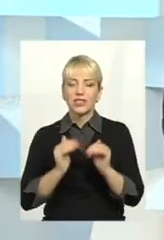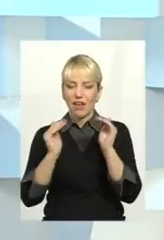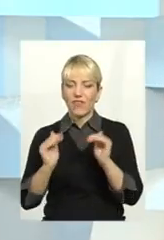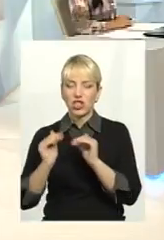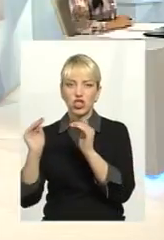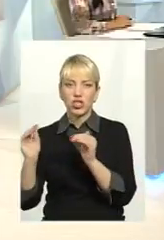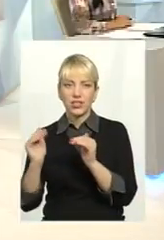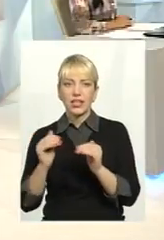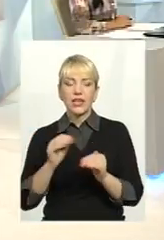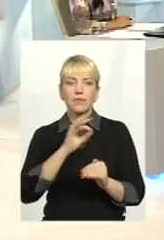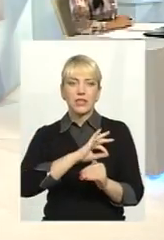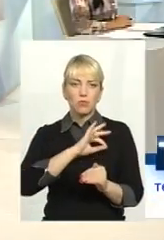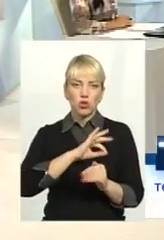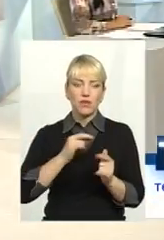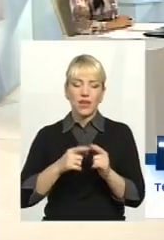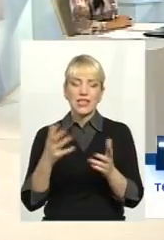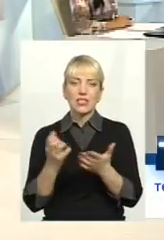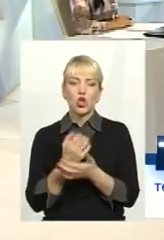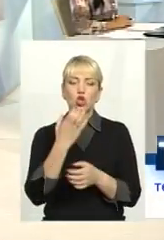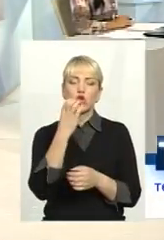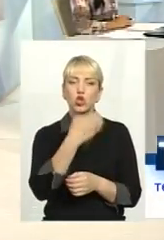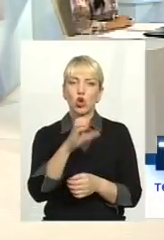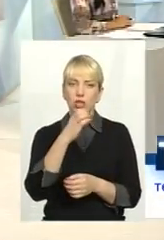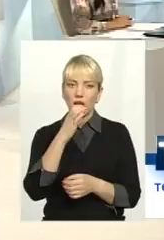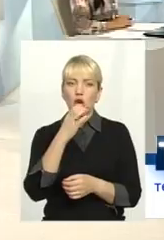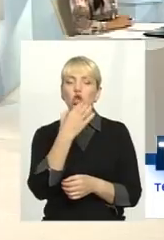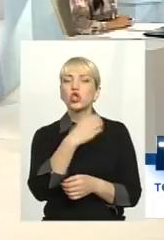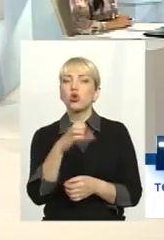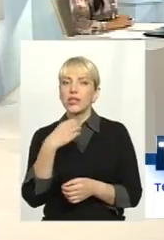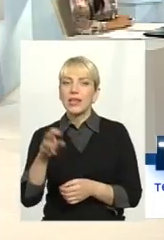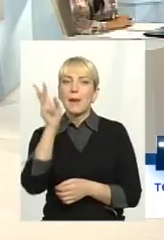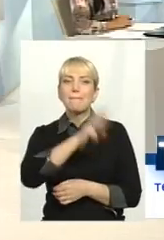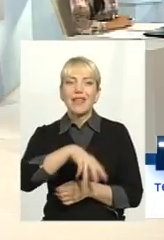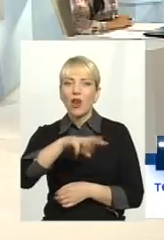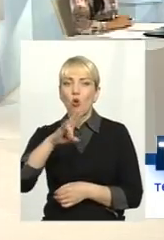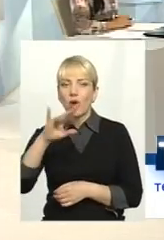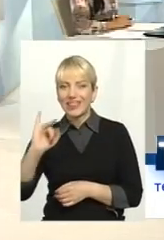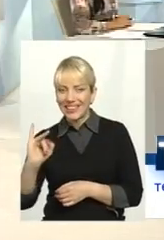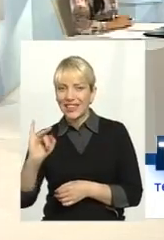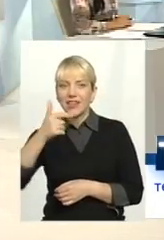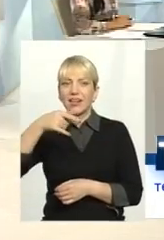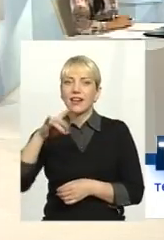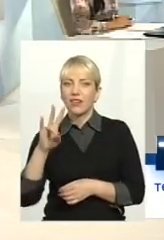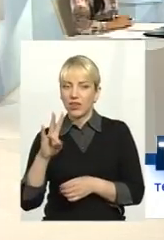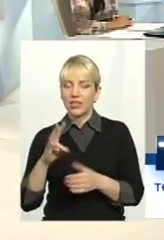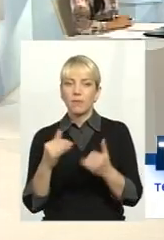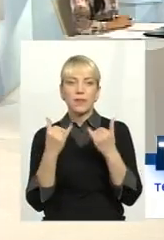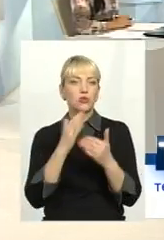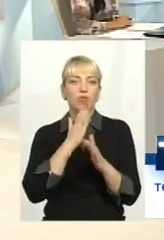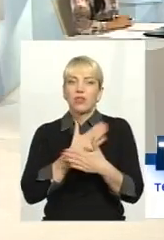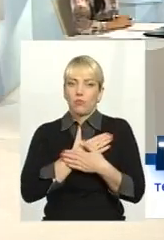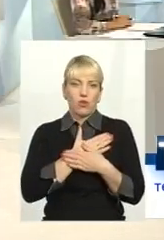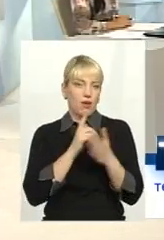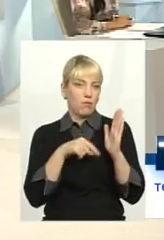місту сотні мільйонів гривень. Я не боюся сказати, це в масштабах України мільярди гривень. І сьогодні не наше питання,